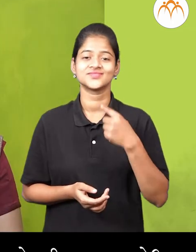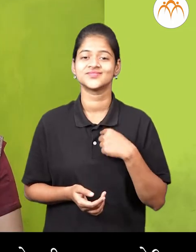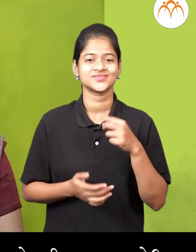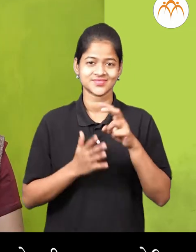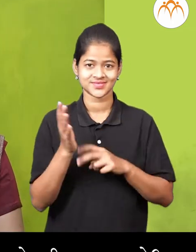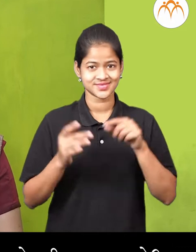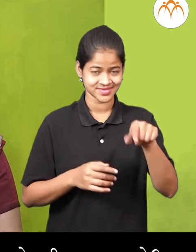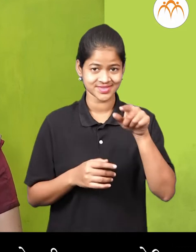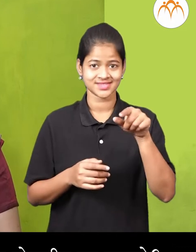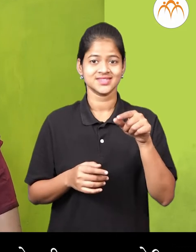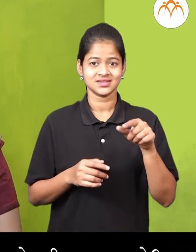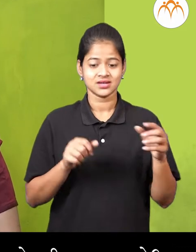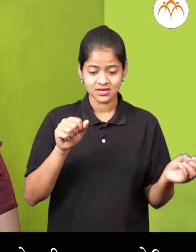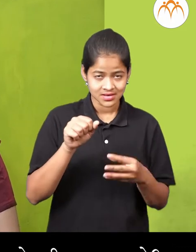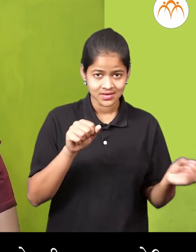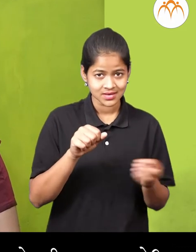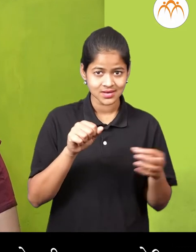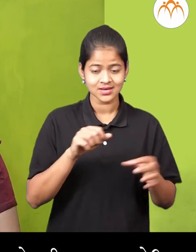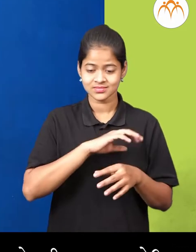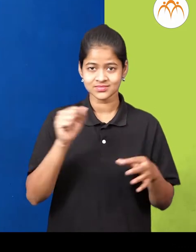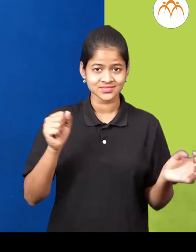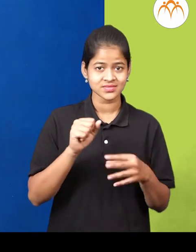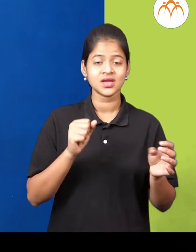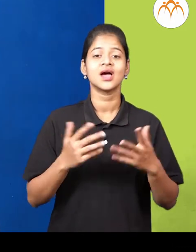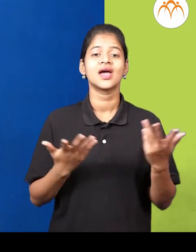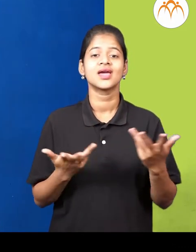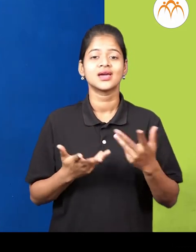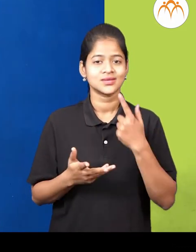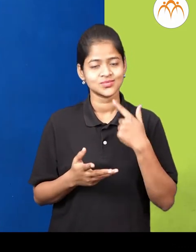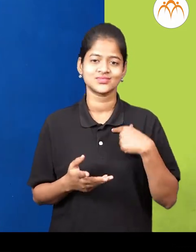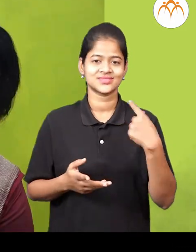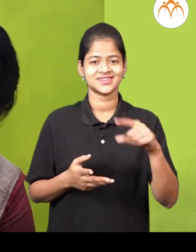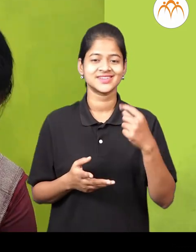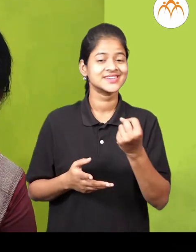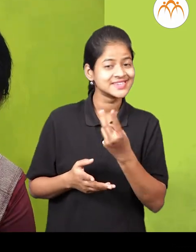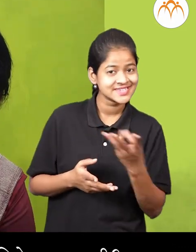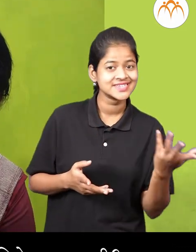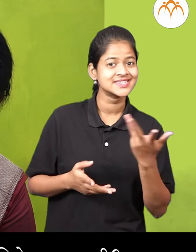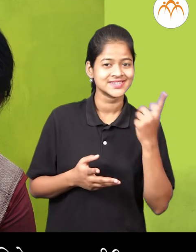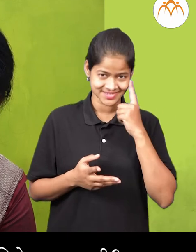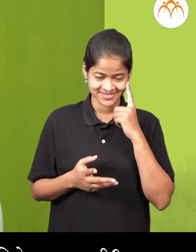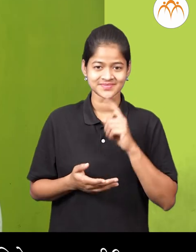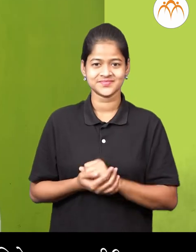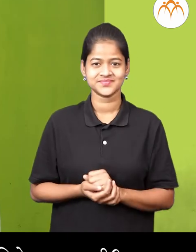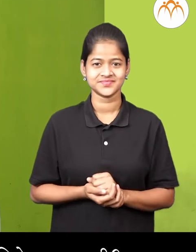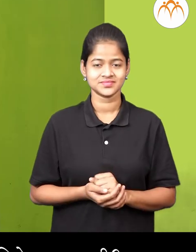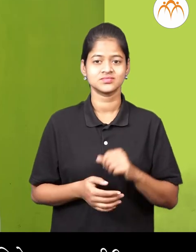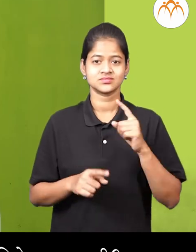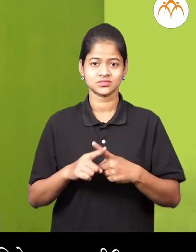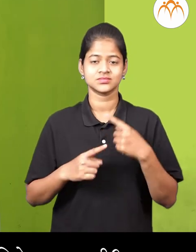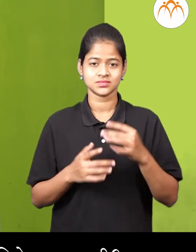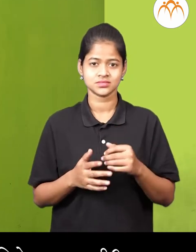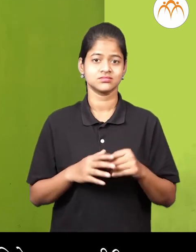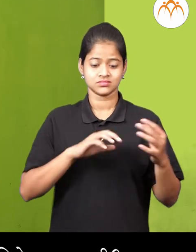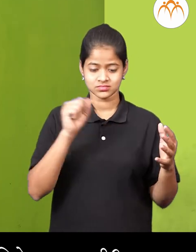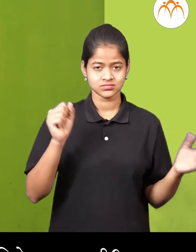त्या शेतकर आणी पिल्ला न टोपलीत का घतला मन्जे पिल्ले मुझाला बरोबर आई तेनी प्रत्यक